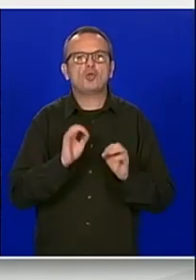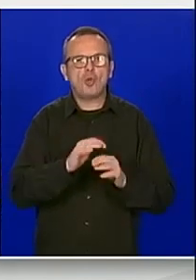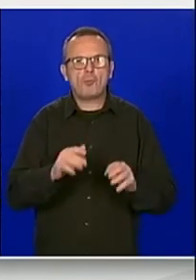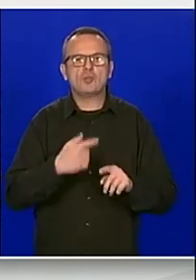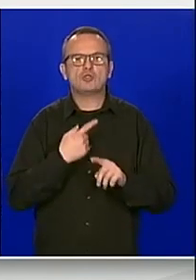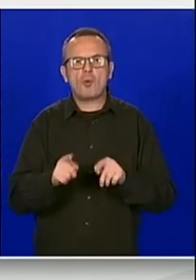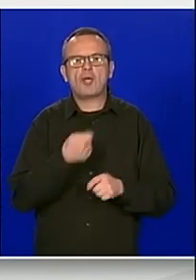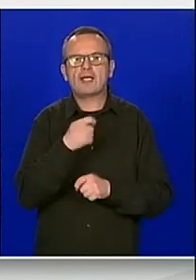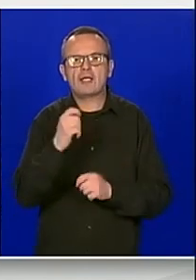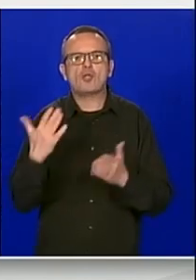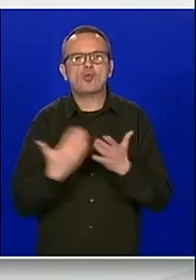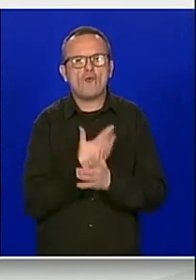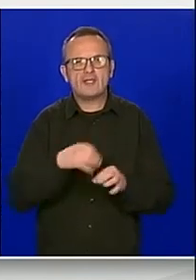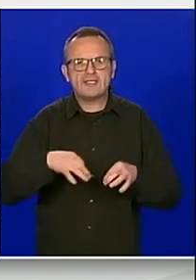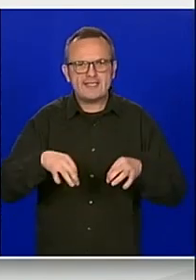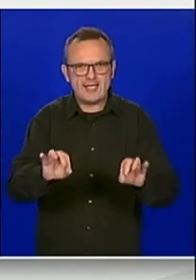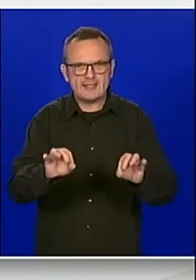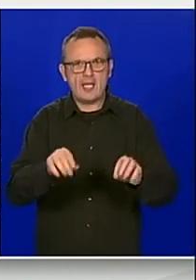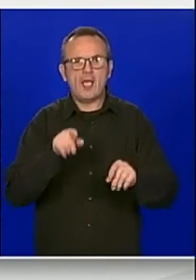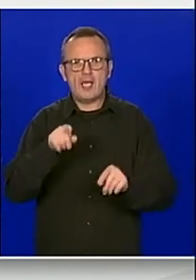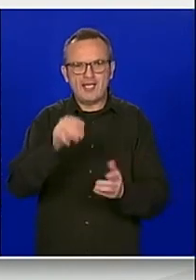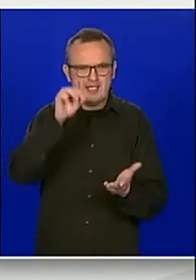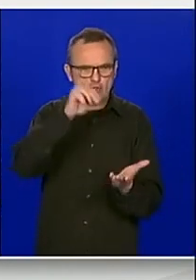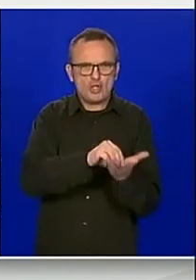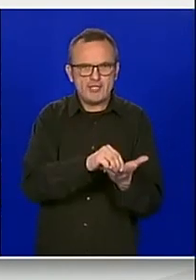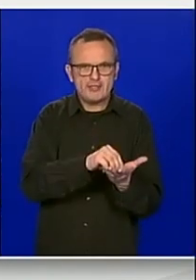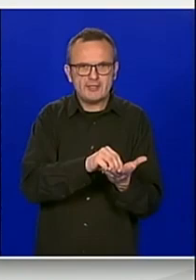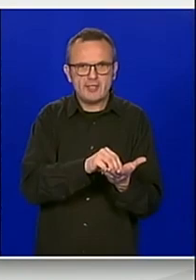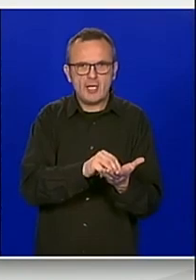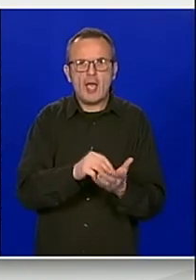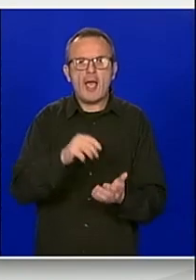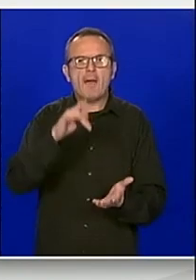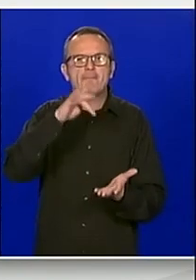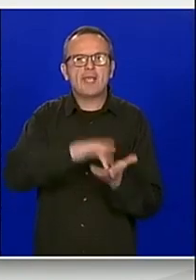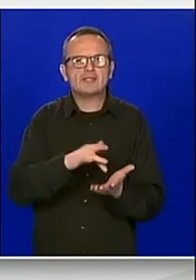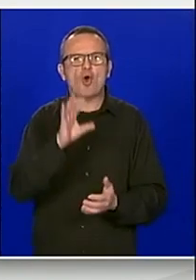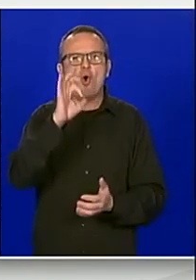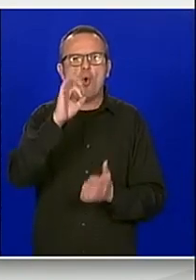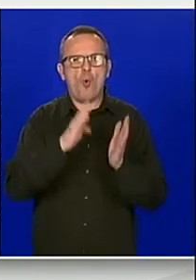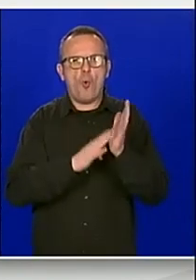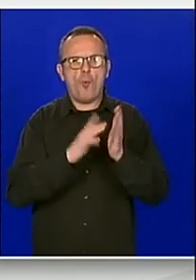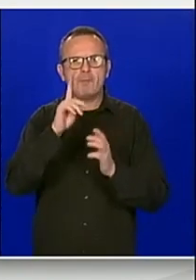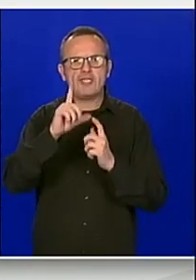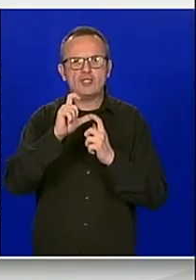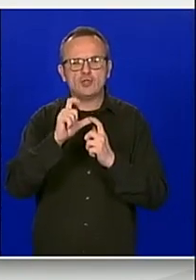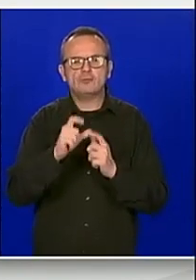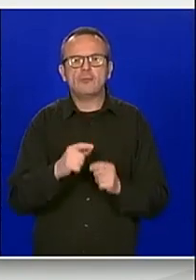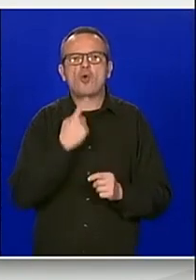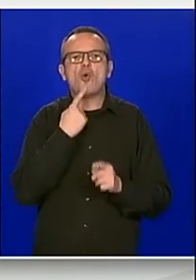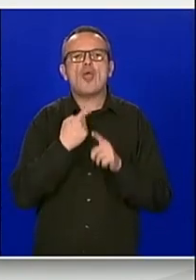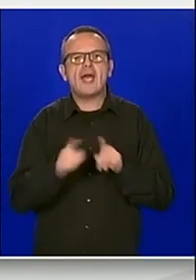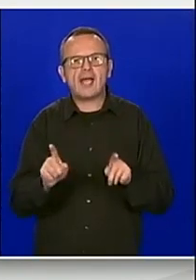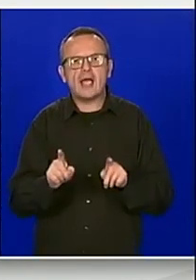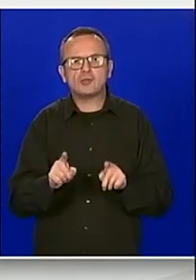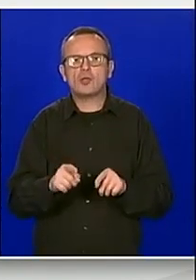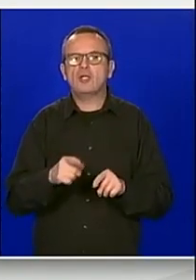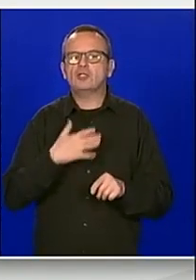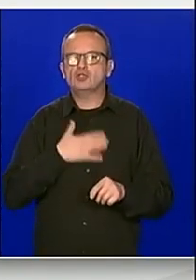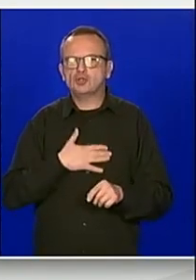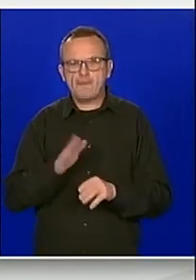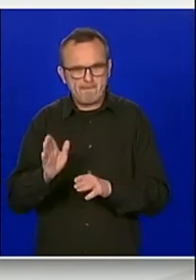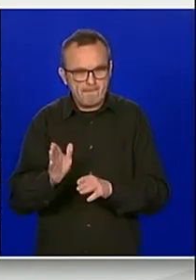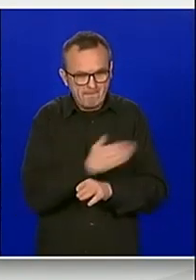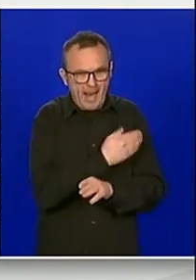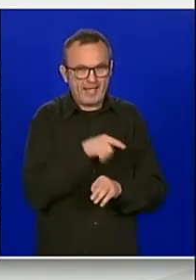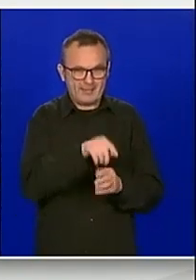ceste D8 na katastarskim česticama u K.O. Omiš. Oslovni razlog pokretanja postupka je izuzimanje čestica